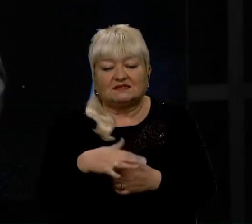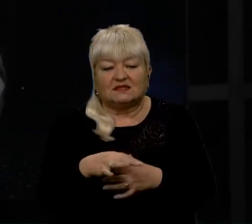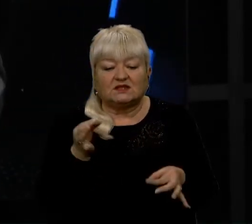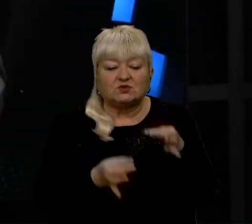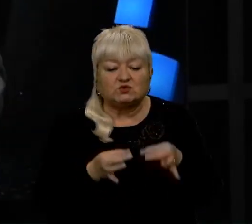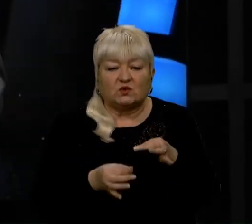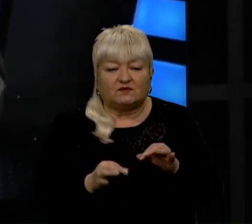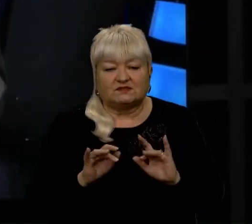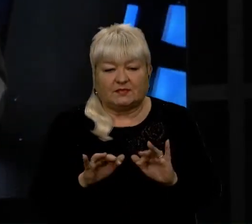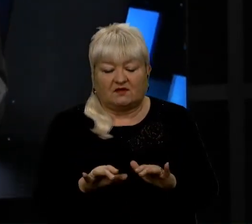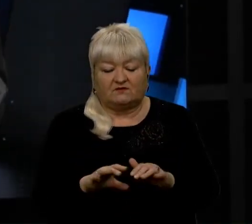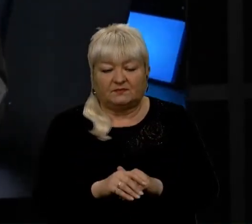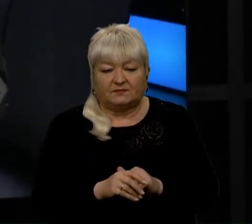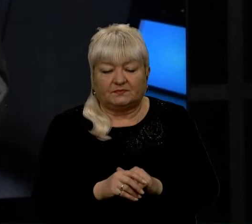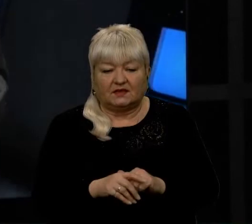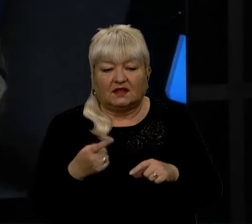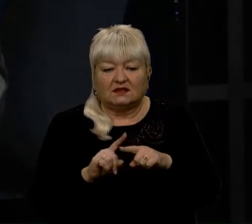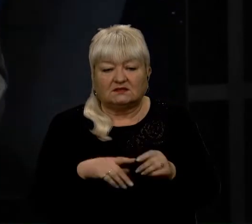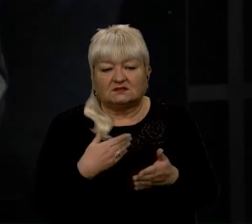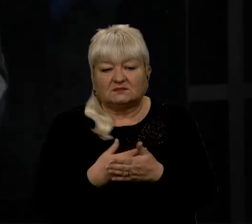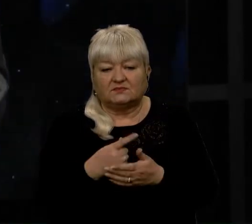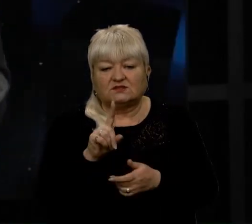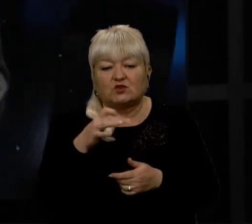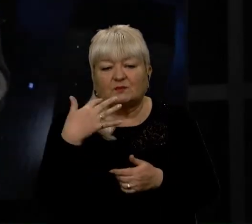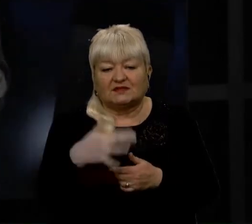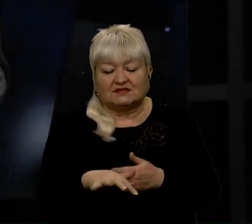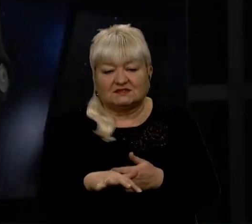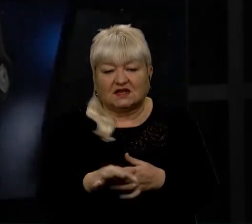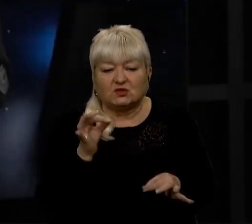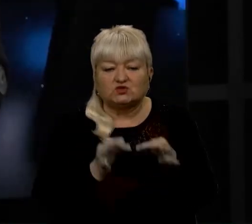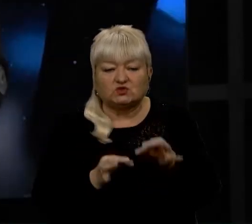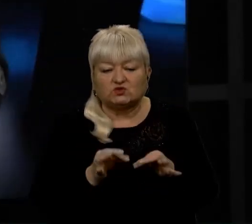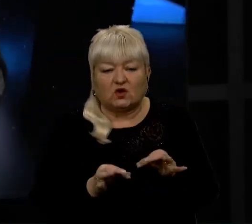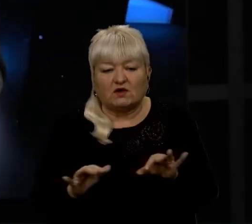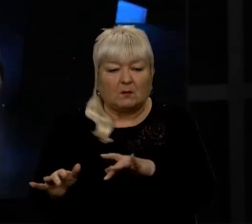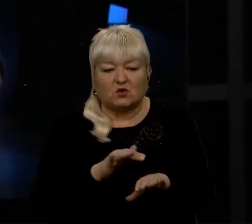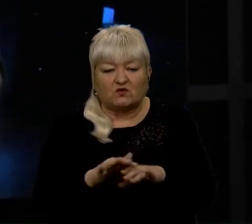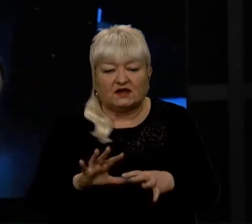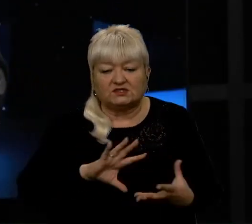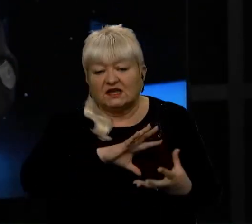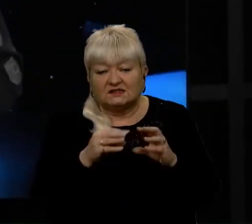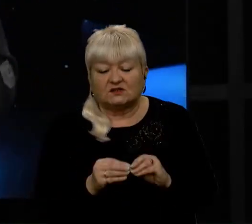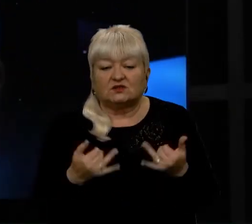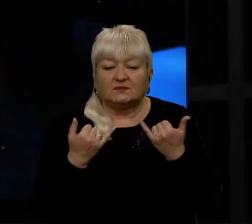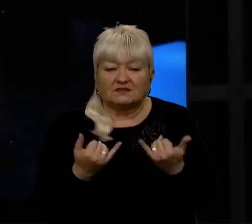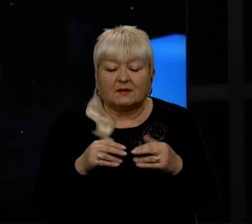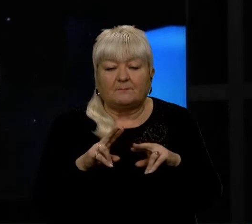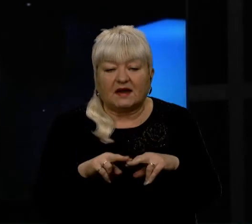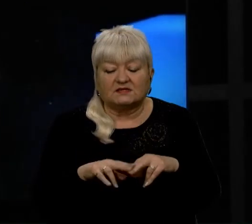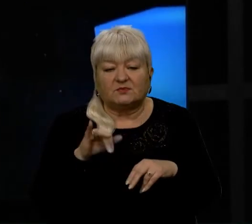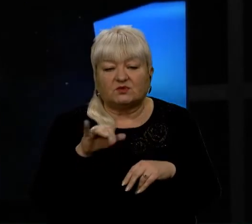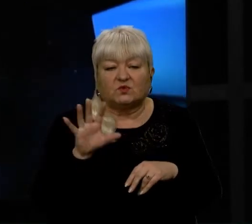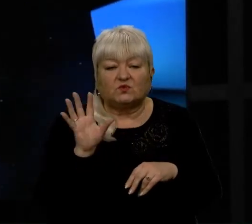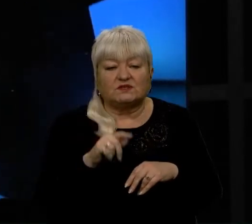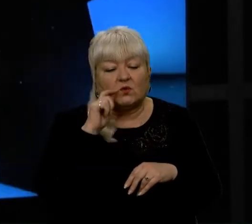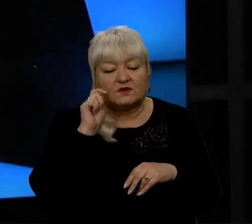справ. Це близько 150 судових проваджень. І за результатом зараз паспорт у всіх українською